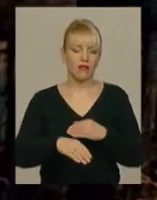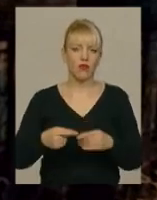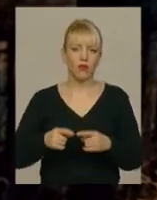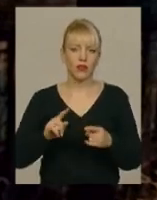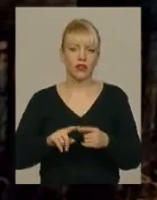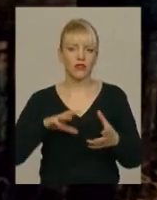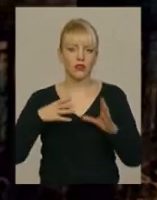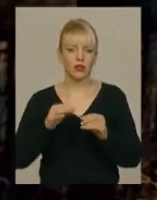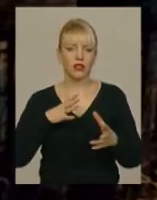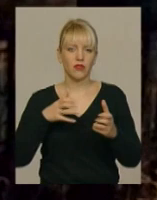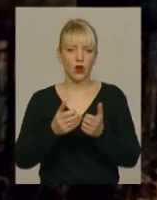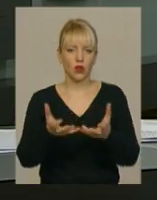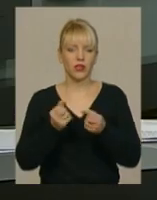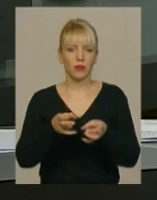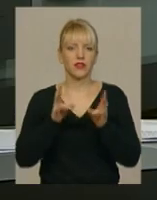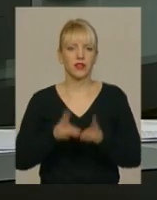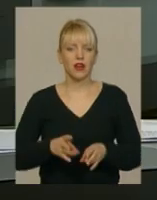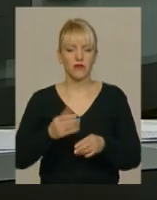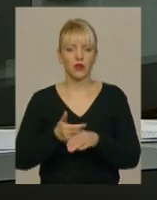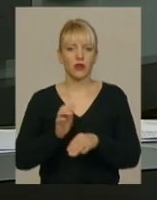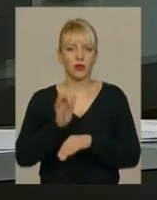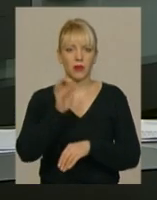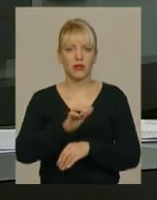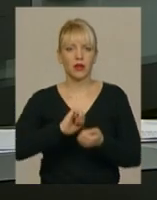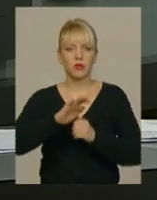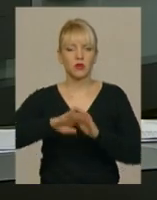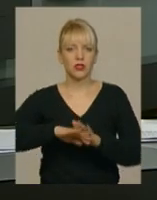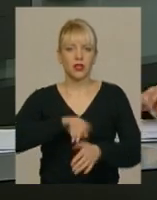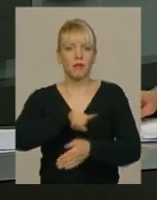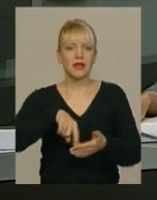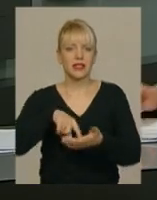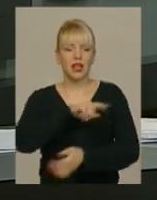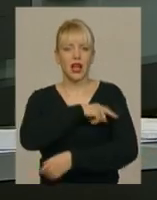кермувальник отримав травми. Його доправили до Кам'янець-Подільської міської лікарні.